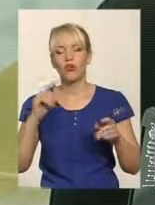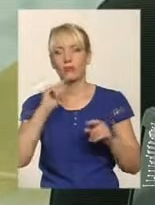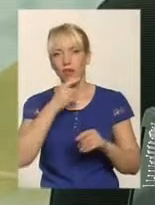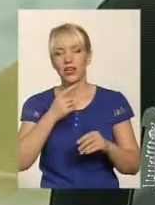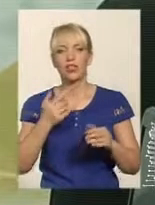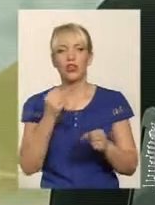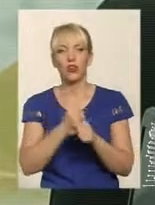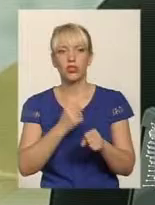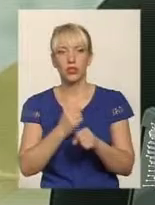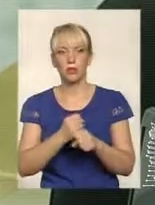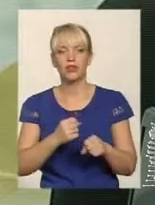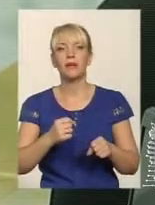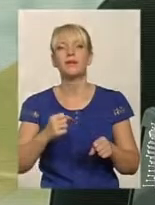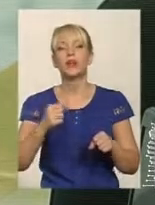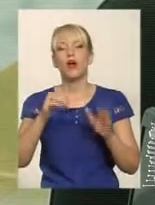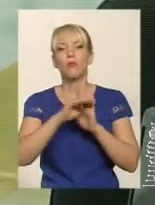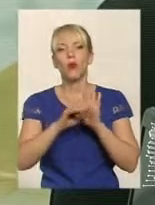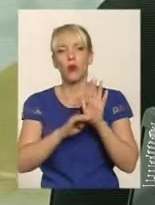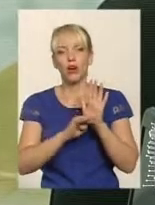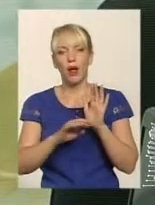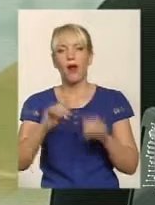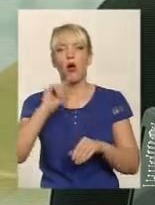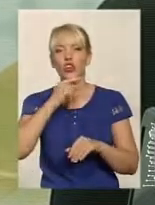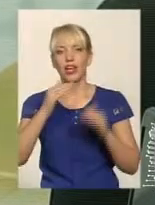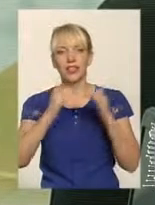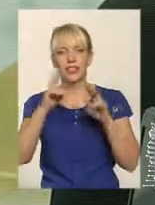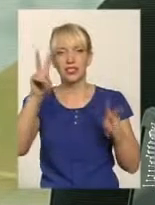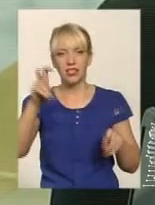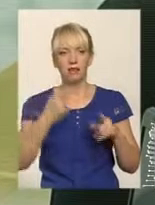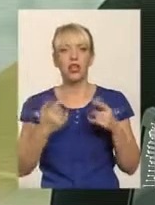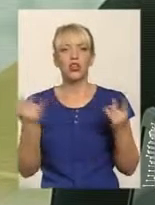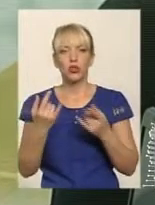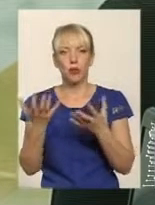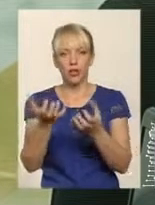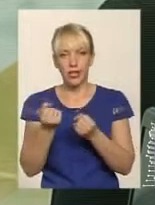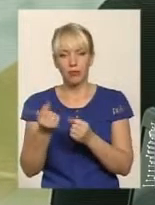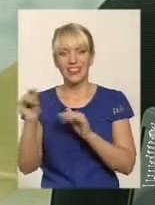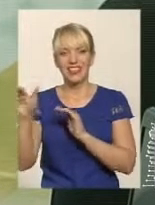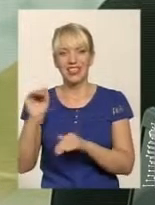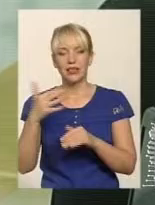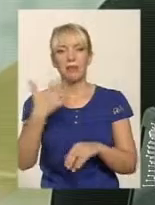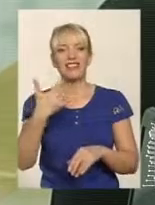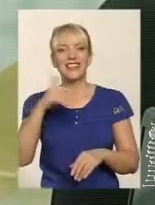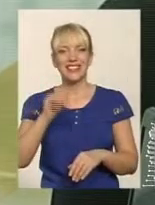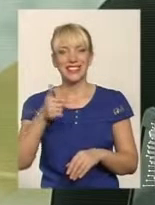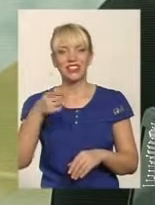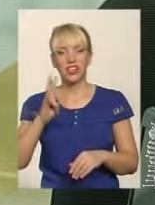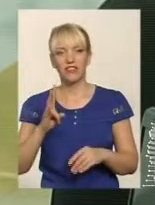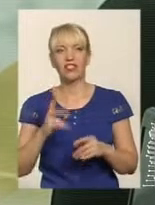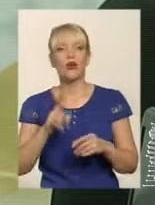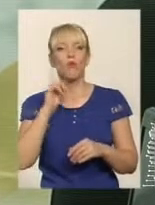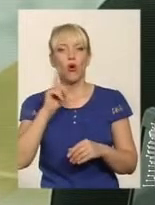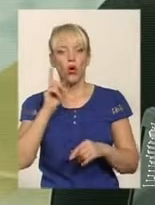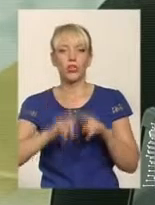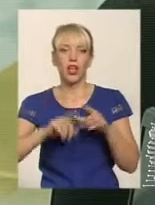спеціальний продукт – ощадний дім. Тому для того, щоб отримати кредит, максимальна сума, якого становить 50 тисяч гривень, молода